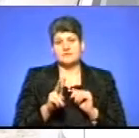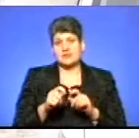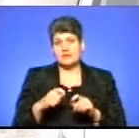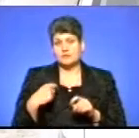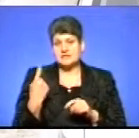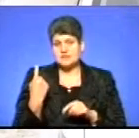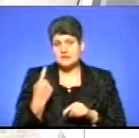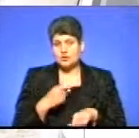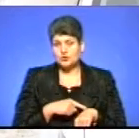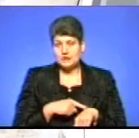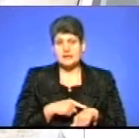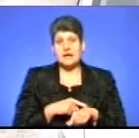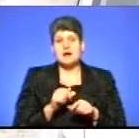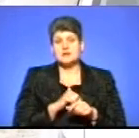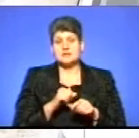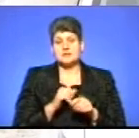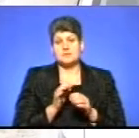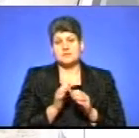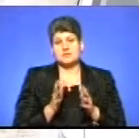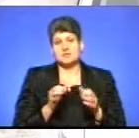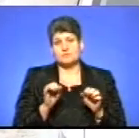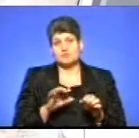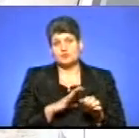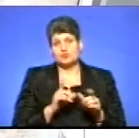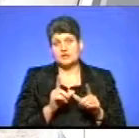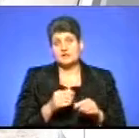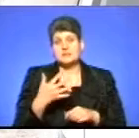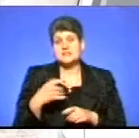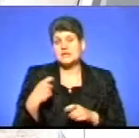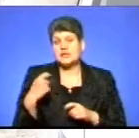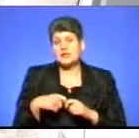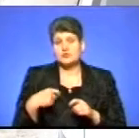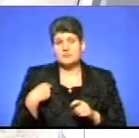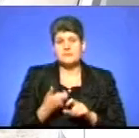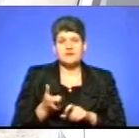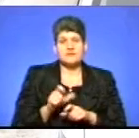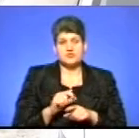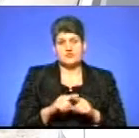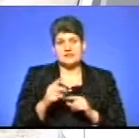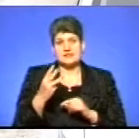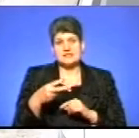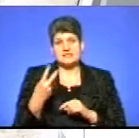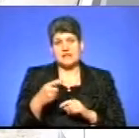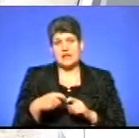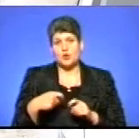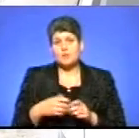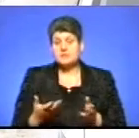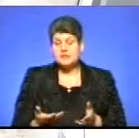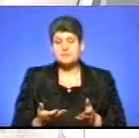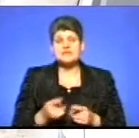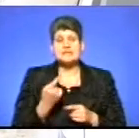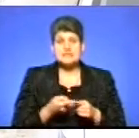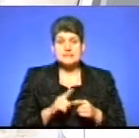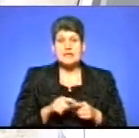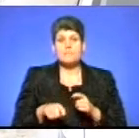годину. При максимально дозволеній на даній ділянці дороги 50 км. Тобто перевищення швидкості становило 32 км. Відповідно за